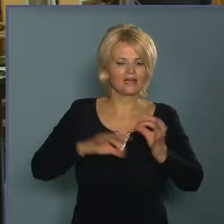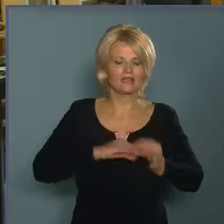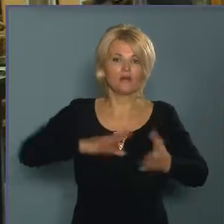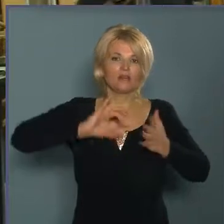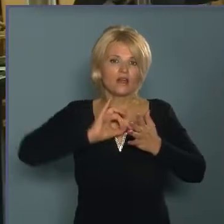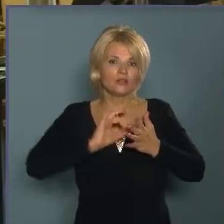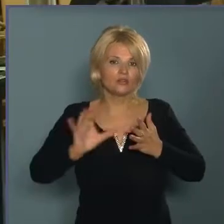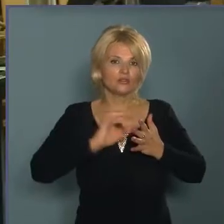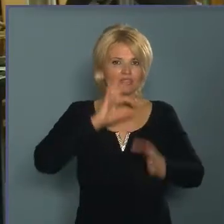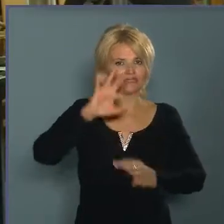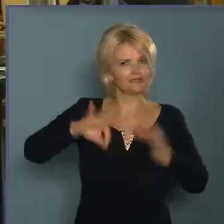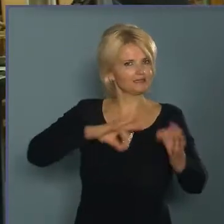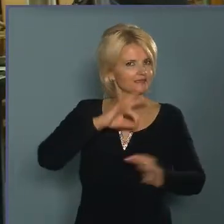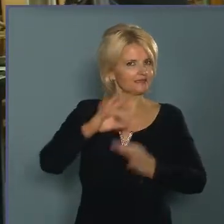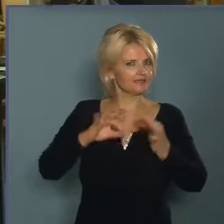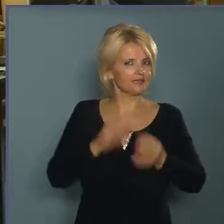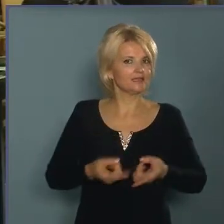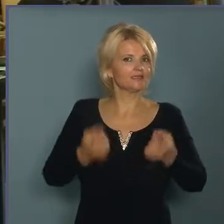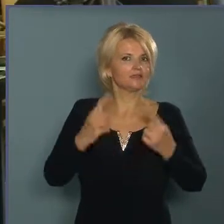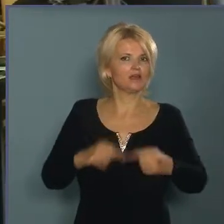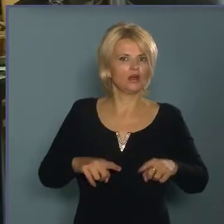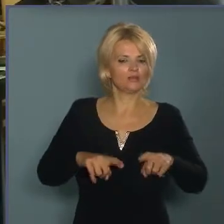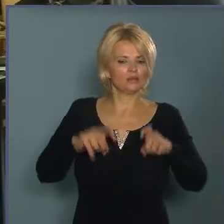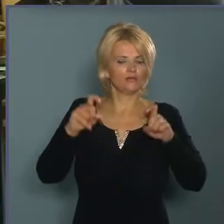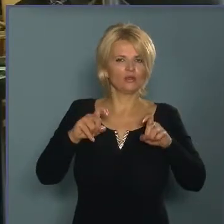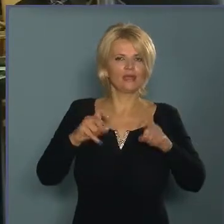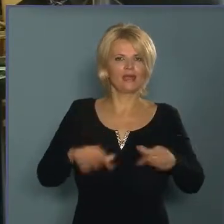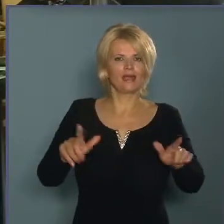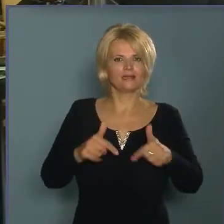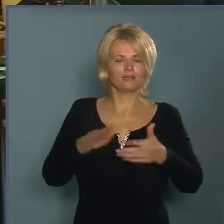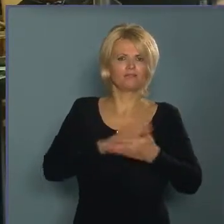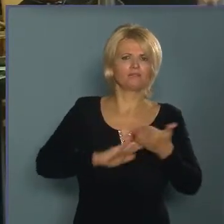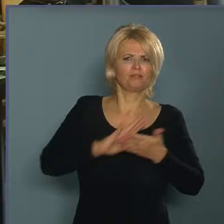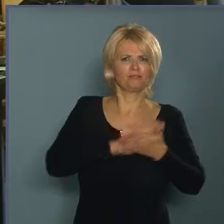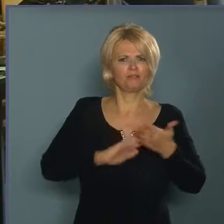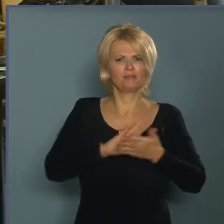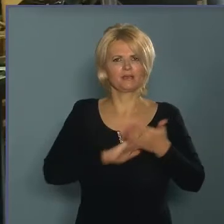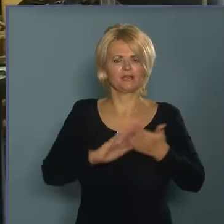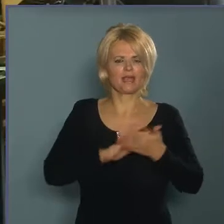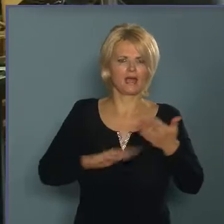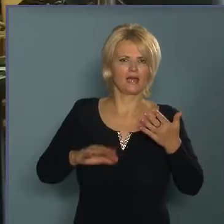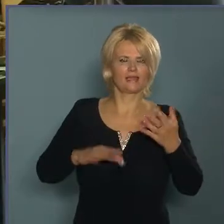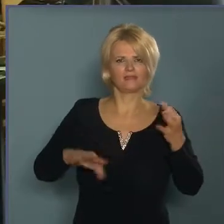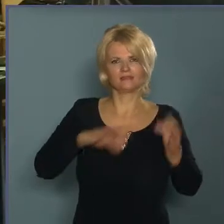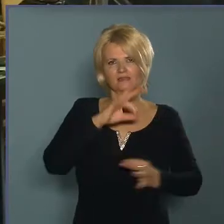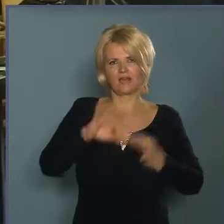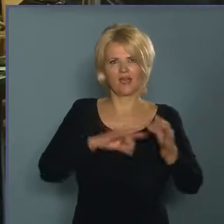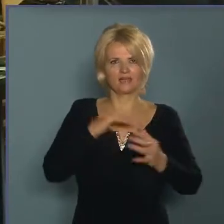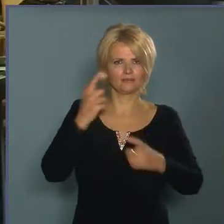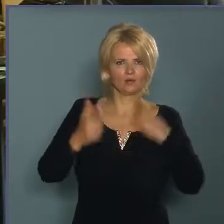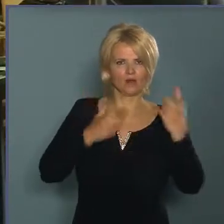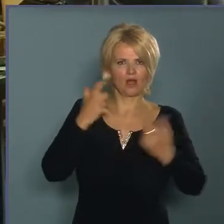vannak gyorsabb gyorsabb táncok. Akkor függően, hogy éppen milyen táncon táncon az a mulató sereg,